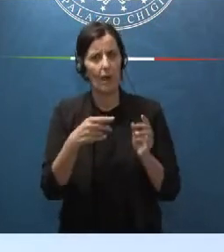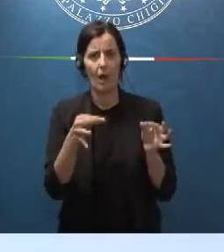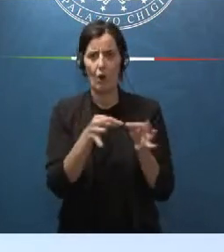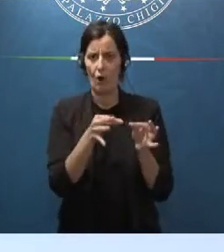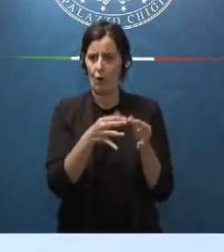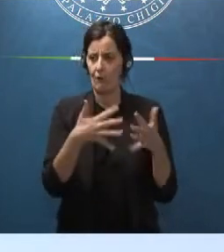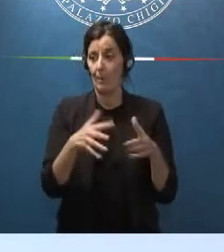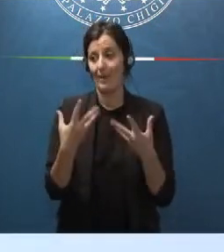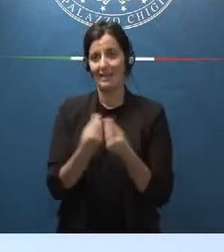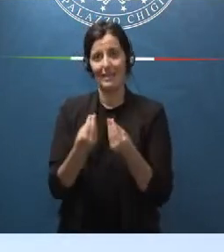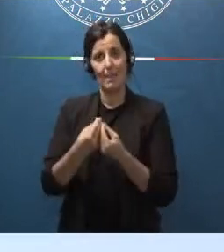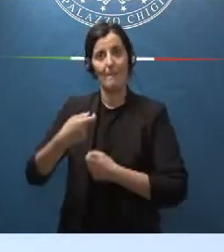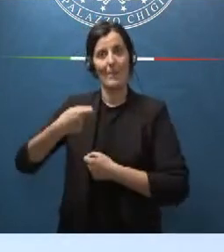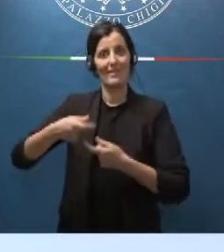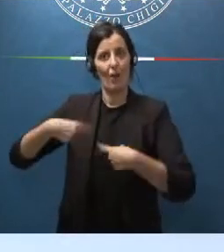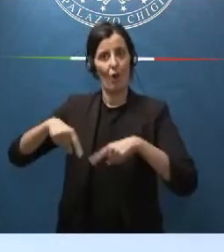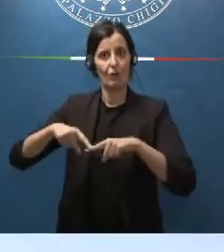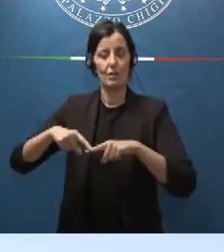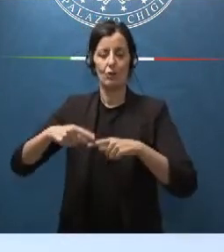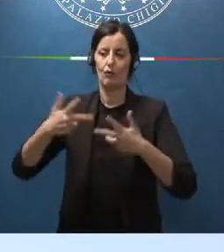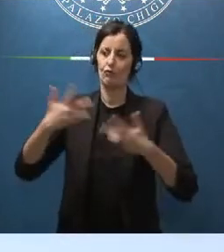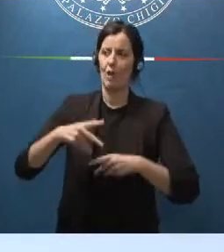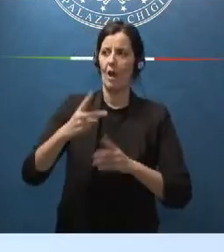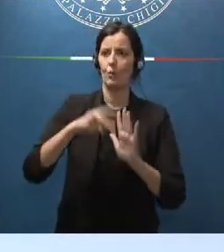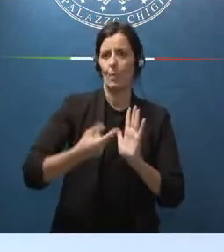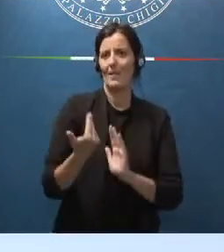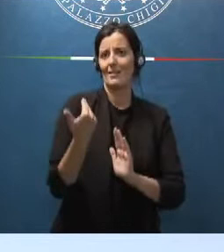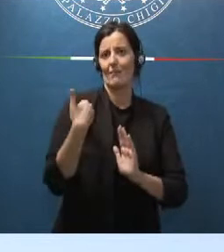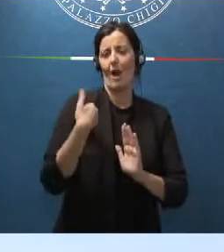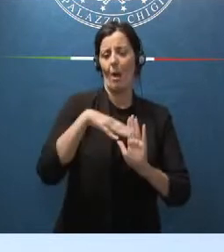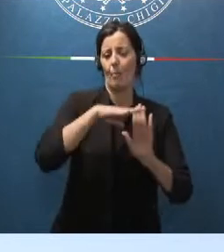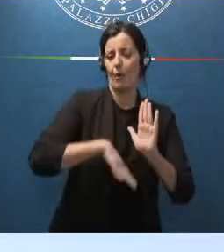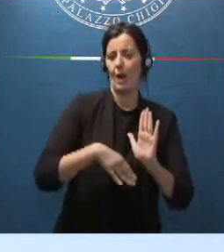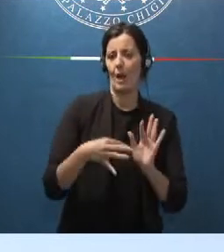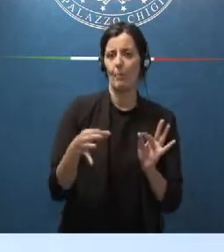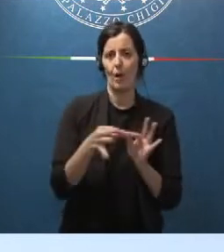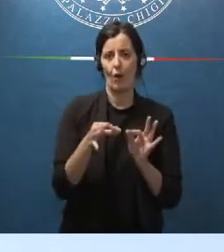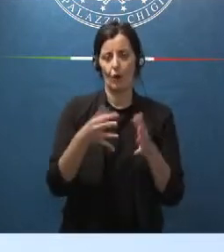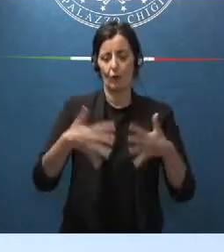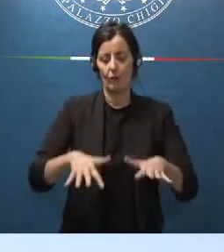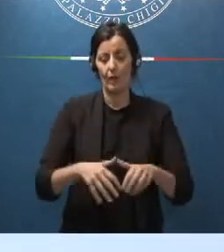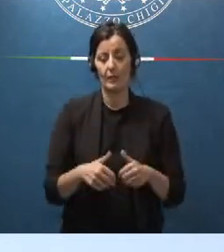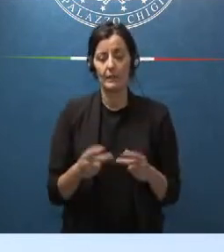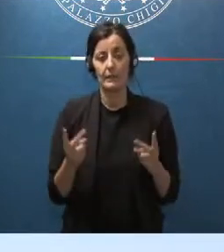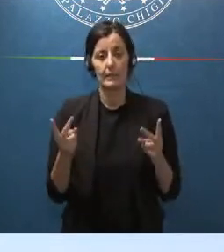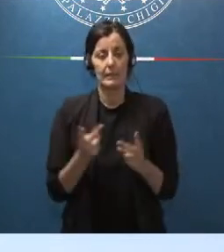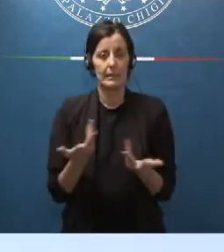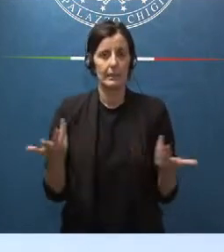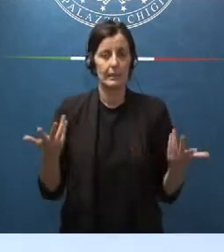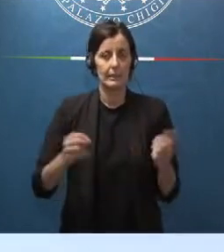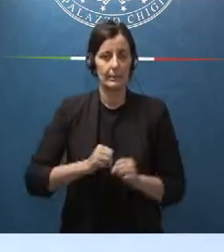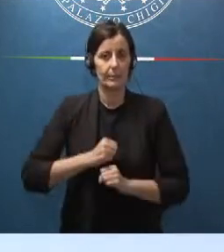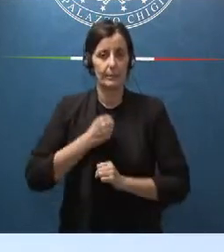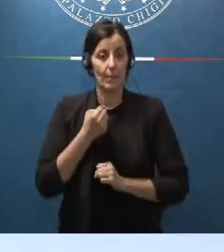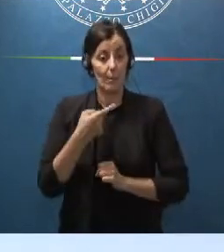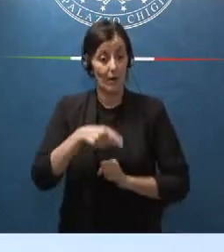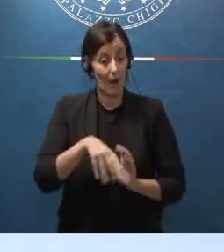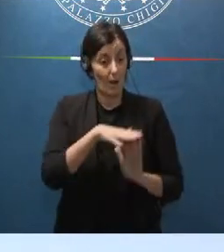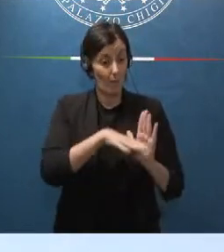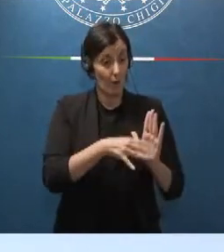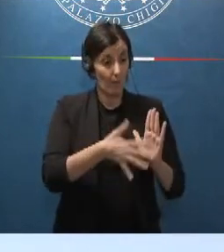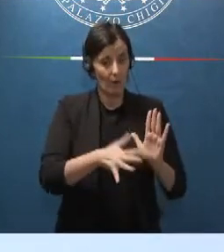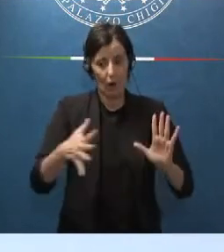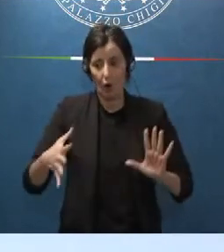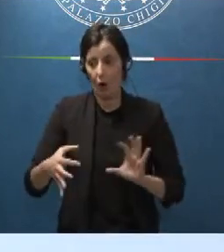con la Presidenza del Consiglio già un paio di mesi fa. La sorte ha voluto che coincidessero con questo evento